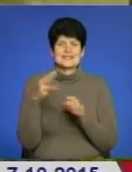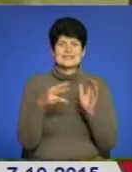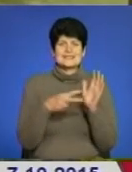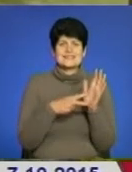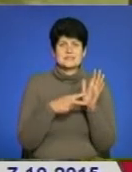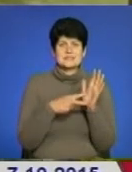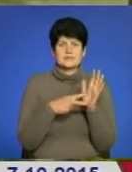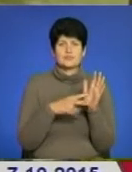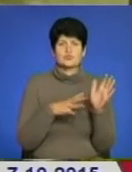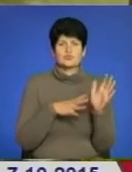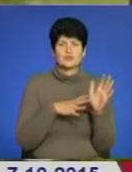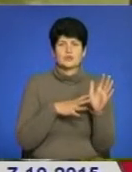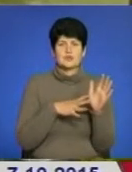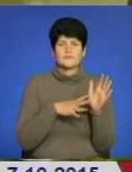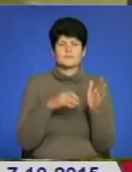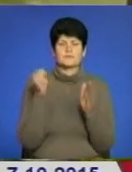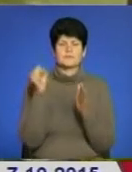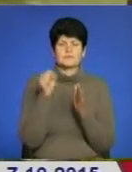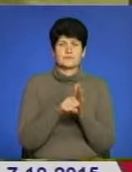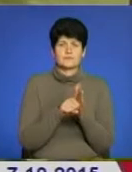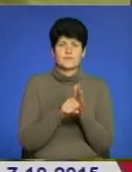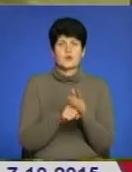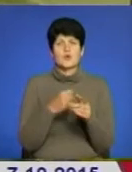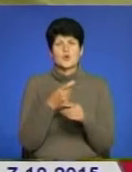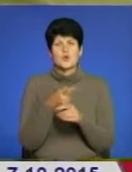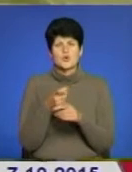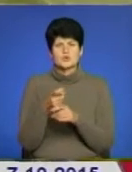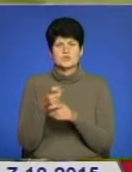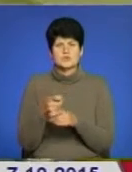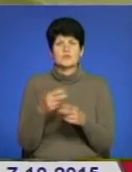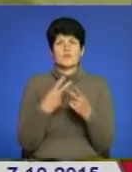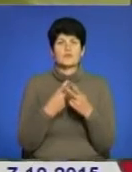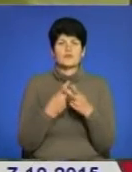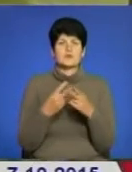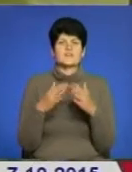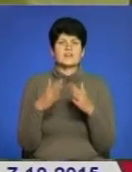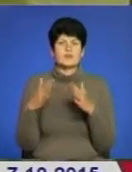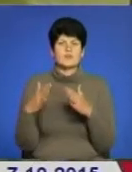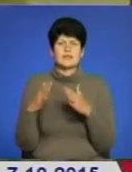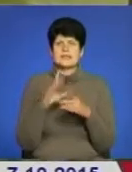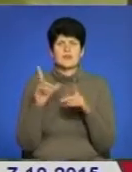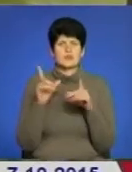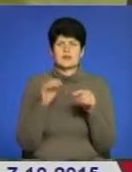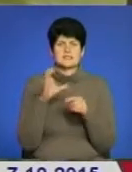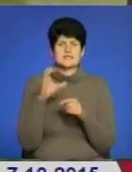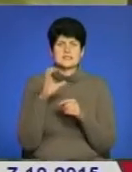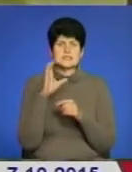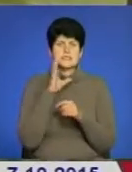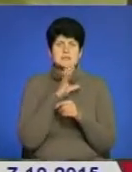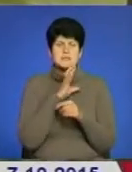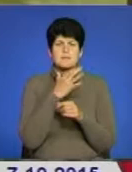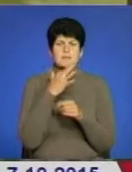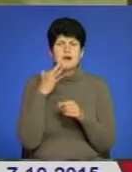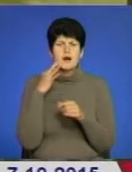були або закотовані, або розстріляні в тюрми і в таборах. доїхали до Сибіру. Дуже багато